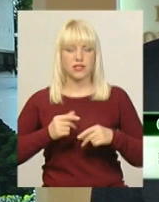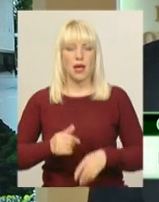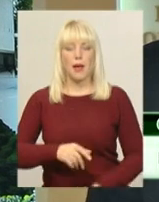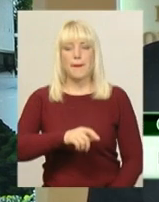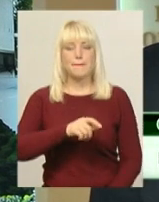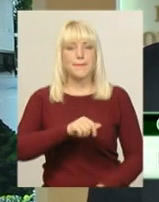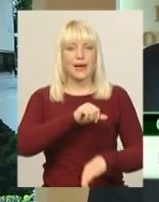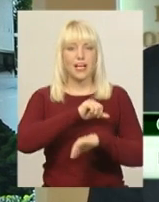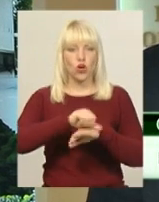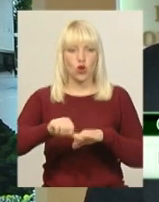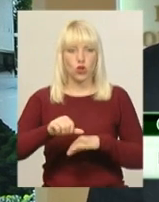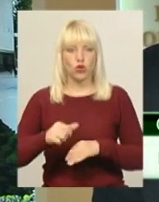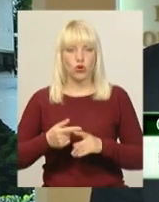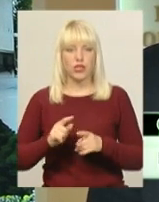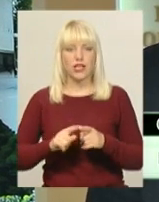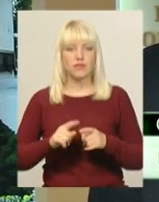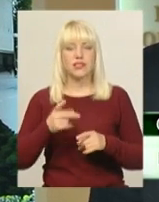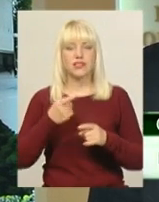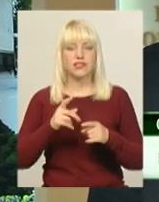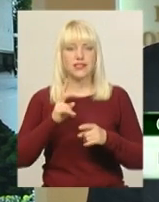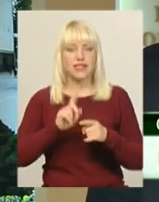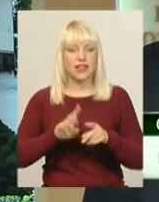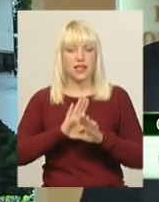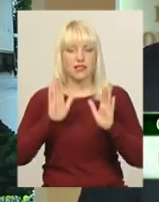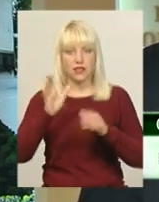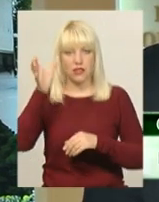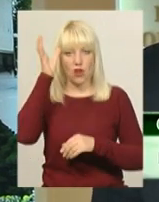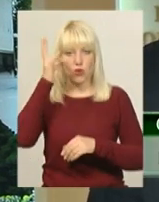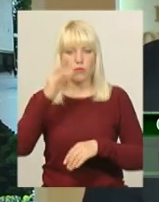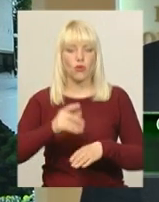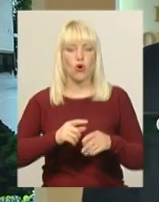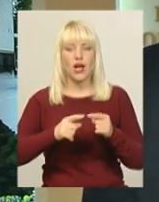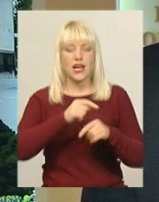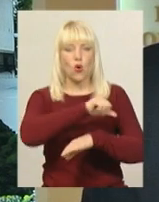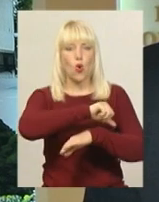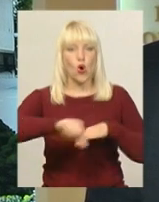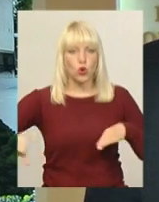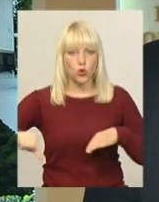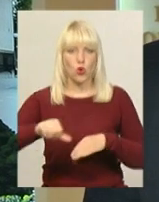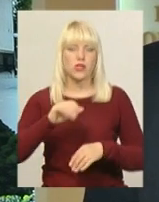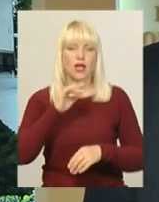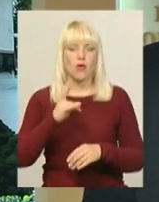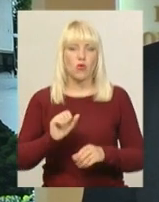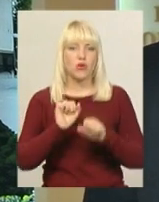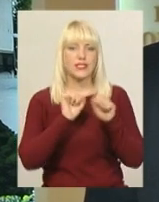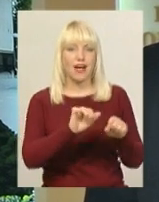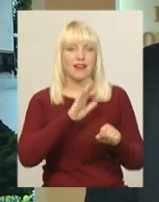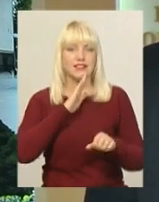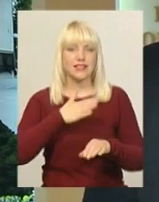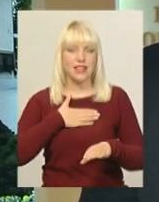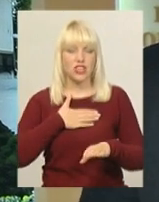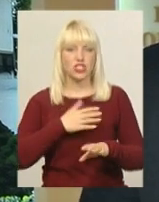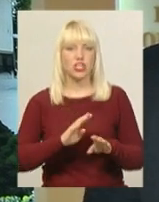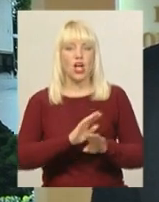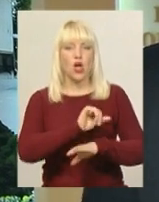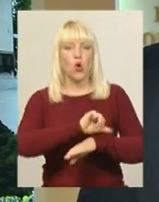наука про охорону протяжних ділянок державного кордону, наука про захист наших рубіжів, наших кордонів.